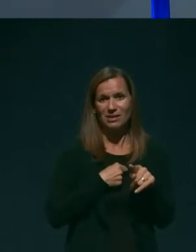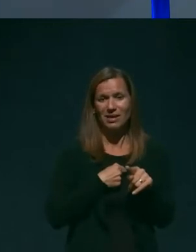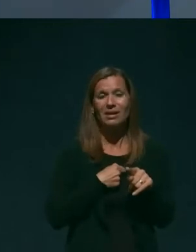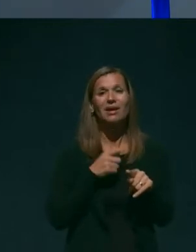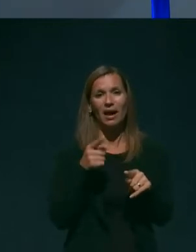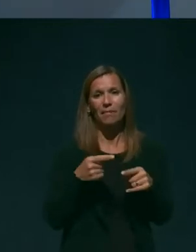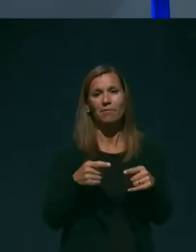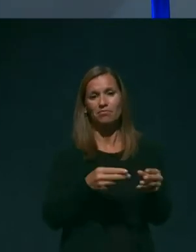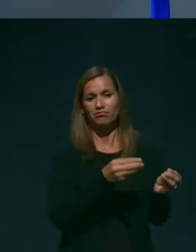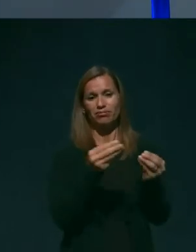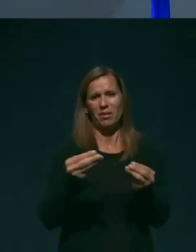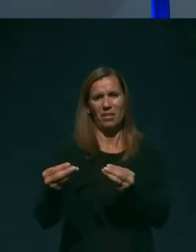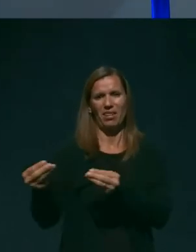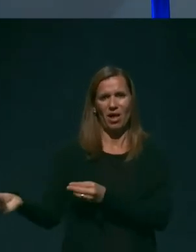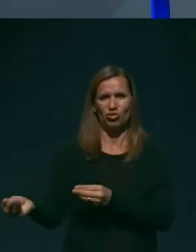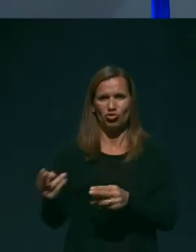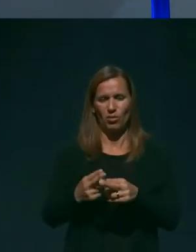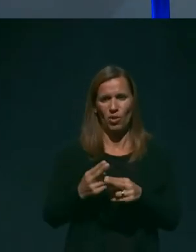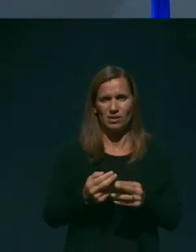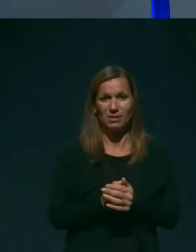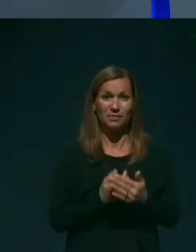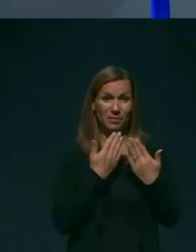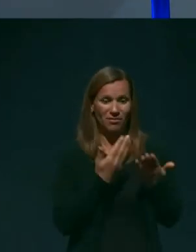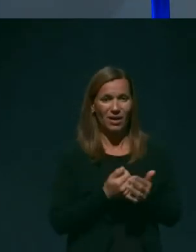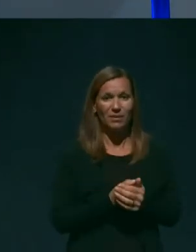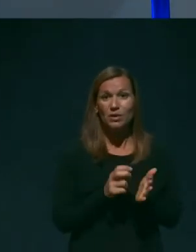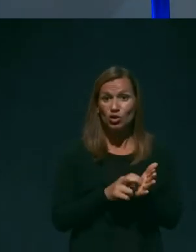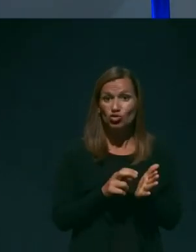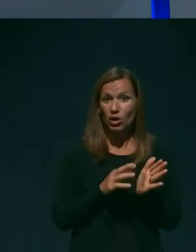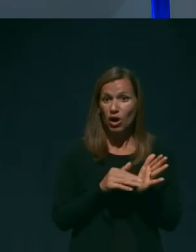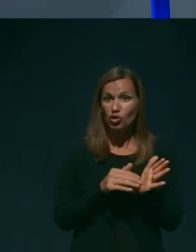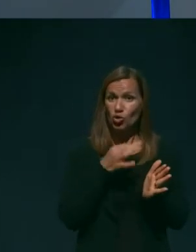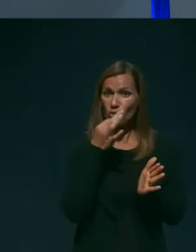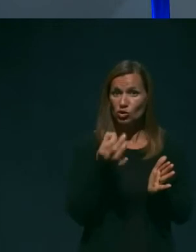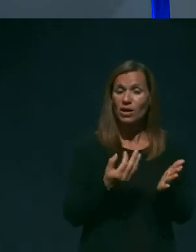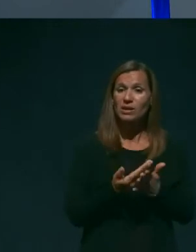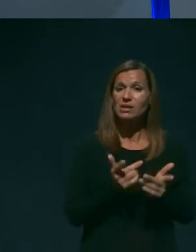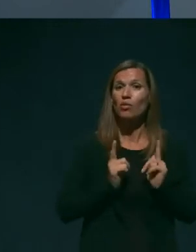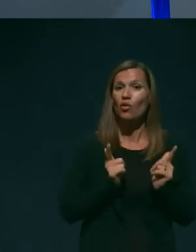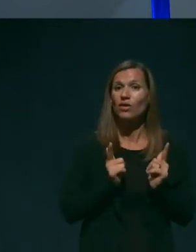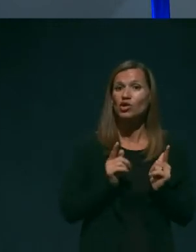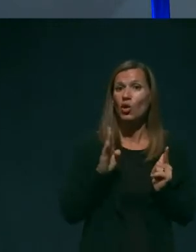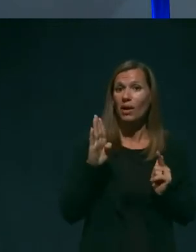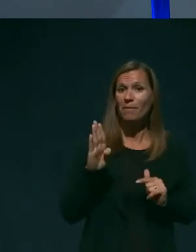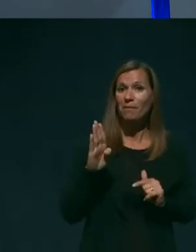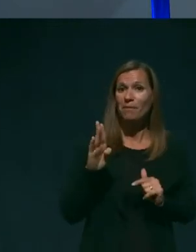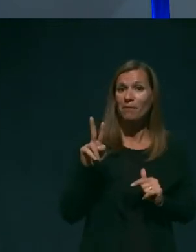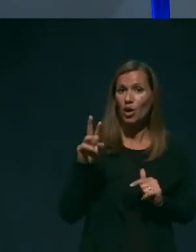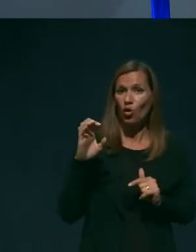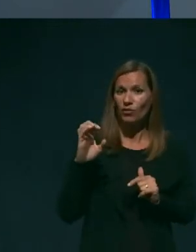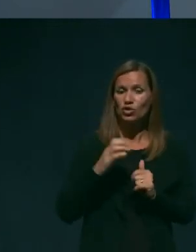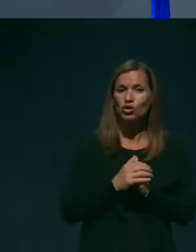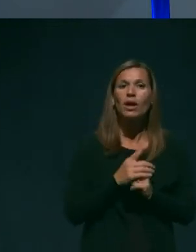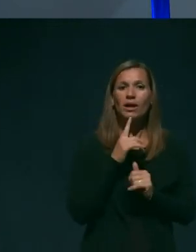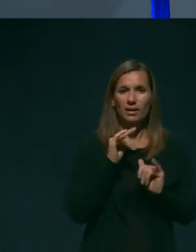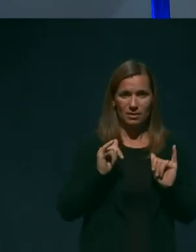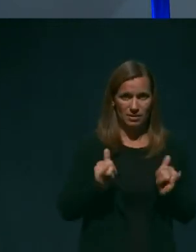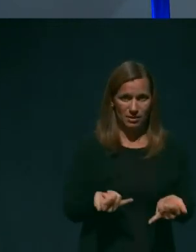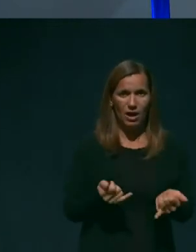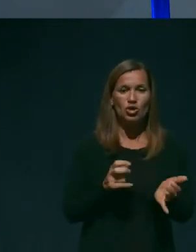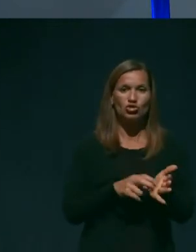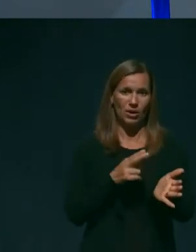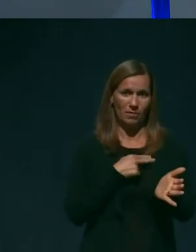Hvala lepa. Še kako vprašanje za profesorico Bejovič? Ja, imamo še